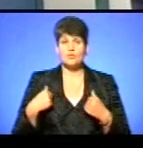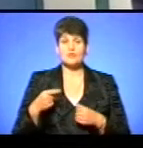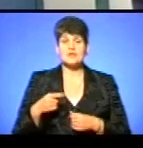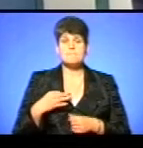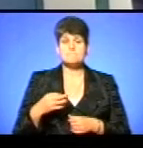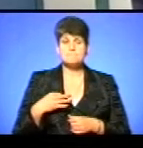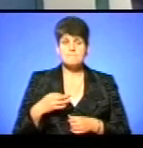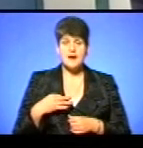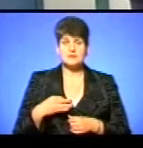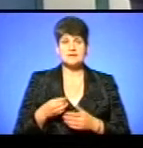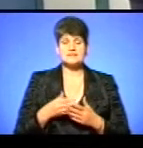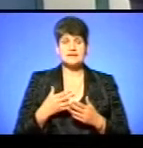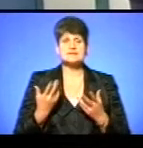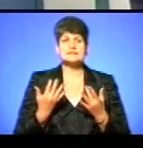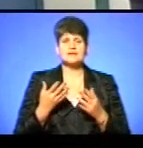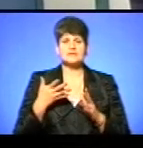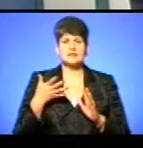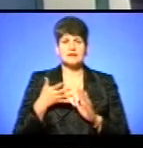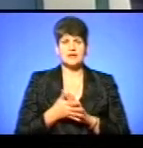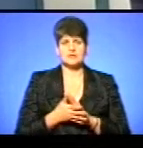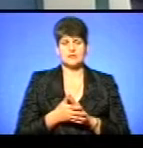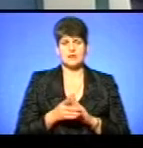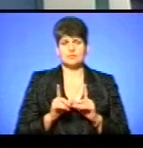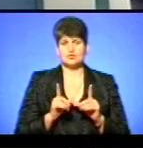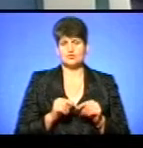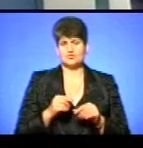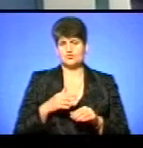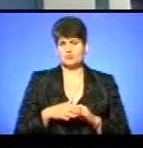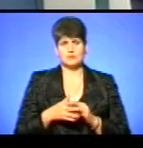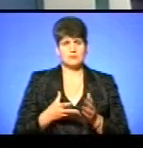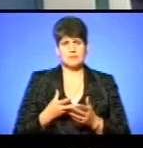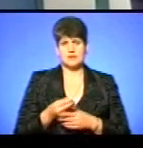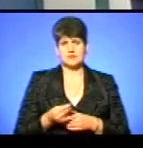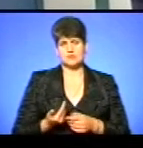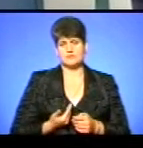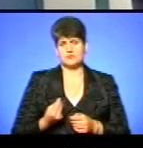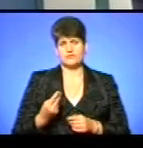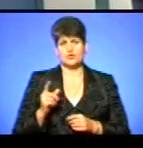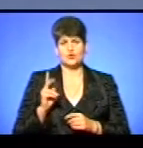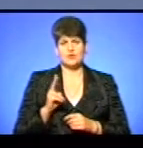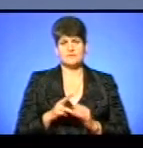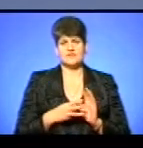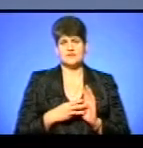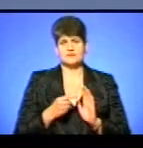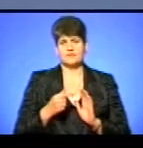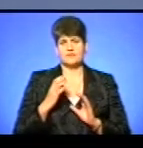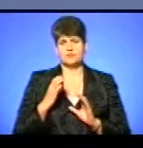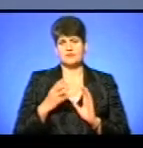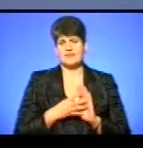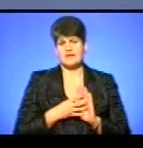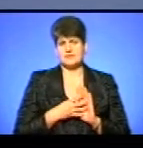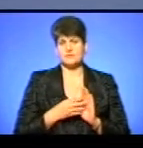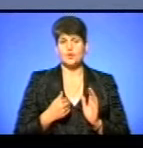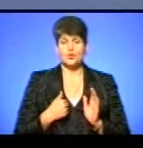байдуже, який тариф і скільки вона тратить на проїзд, то, зрозуміло, розраховується готівкою в тролейбусах 8 гривень, в автобусах 9. Хочу